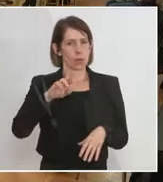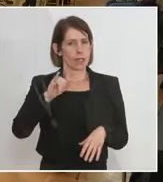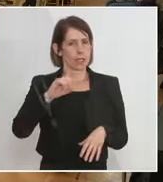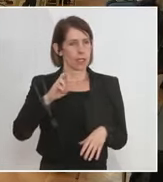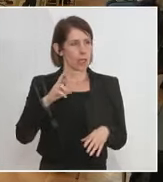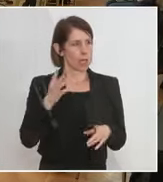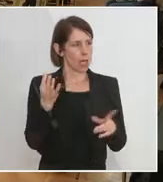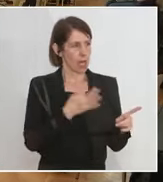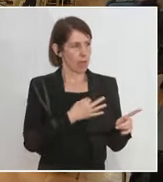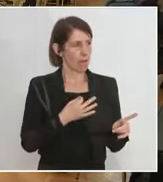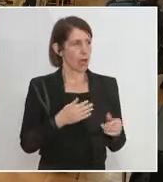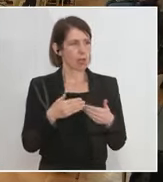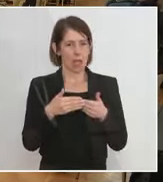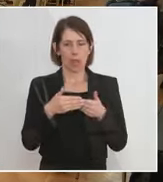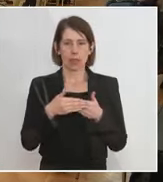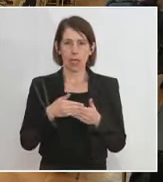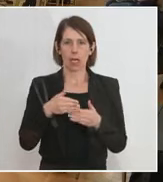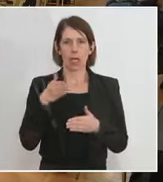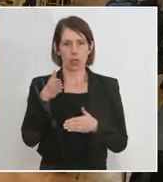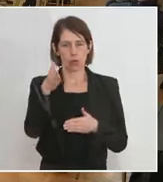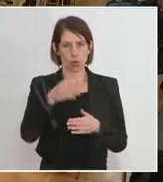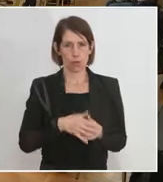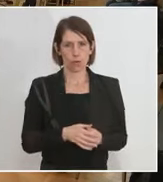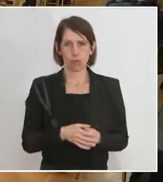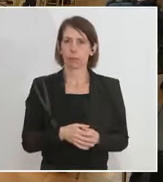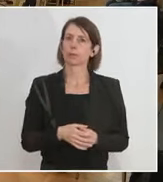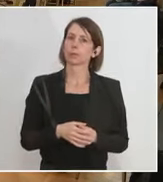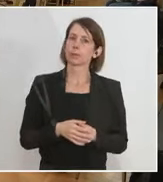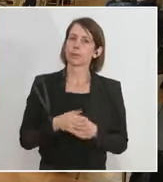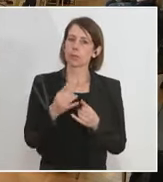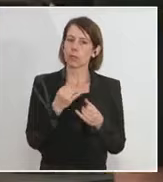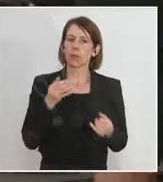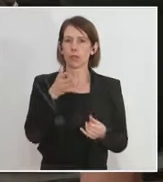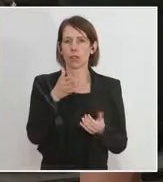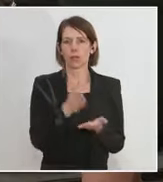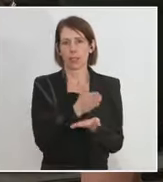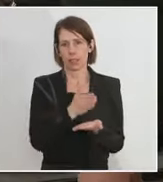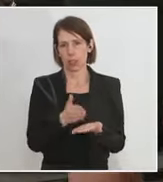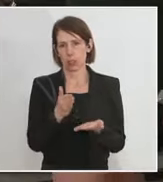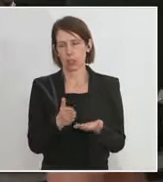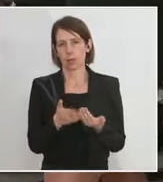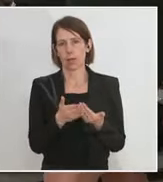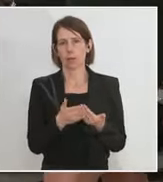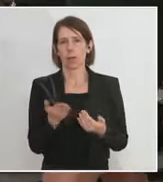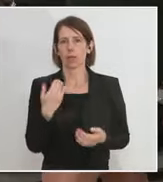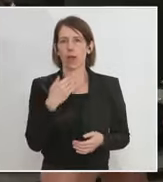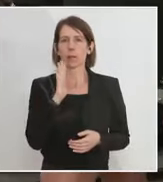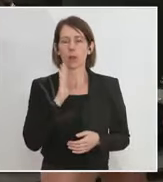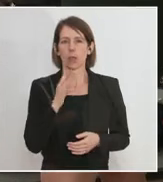Diesbezüglich eine Frage in die nähere Zukunft gerichtet. Nach welchen Parametern wird denn jetzt entschieden? Wir haben jetzt am Mittwoch von 3